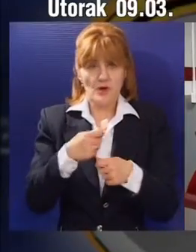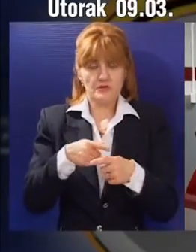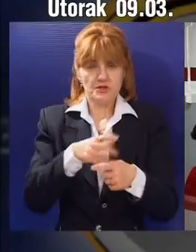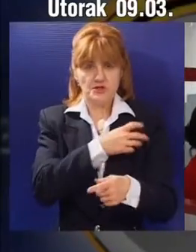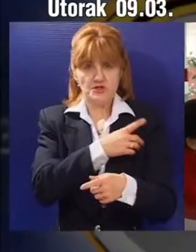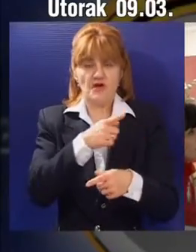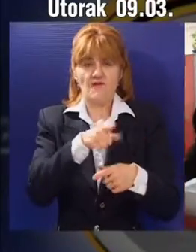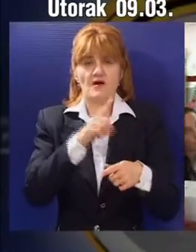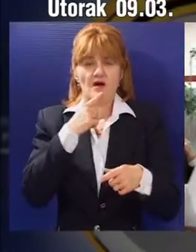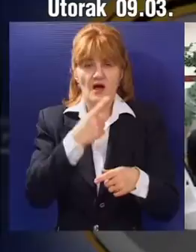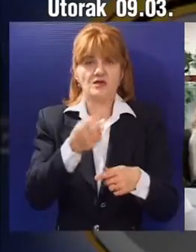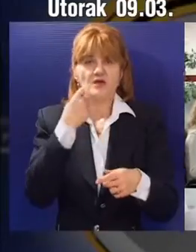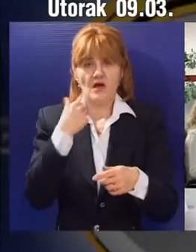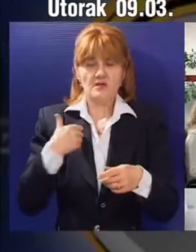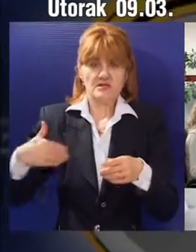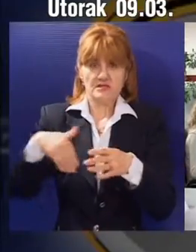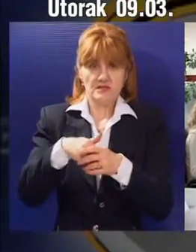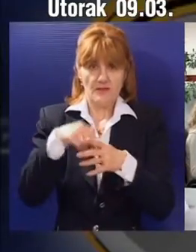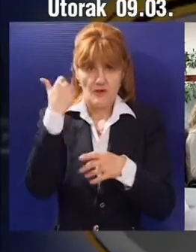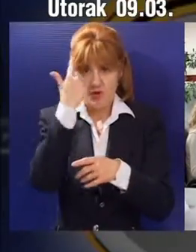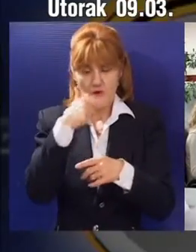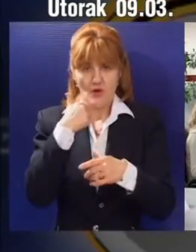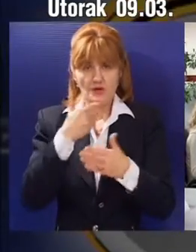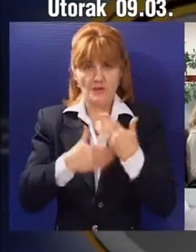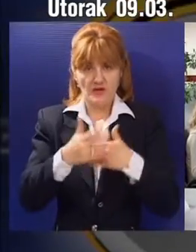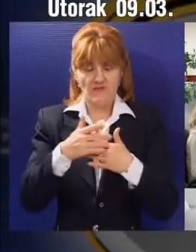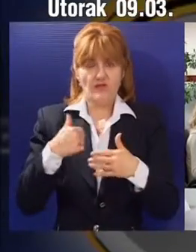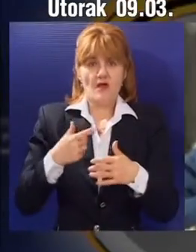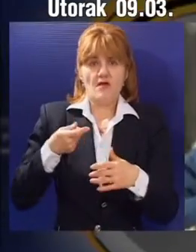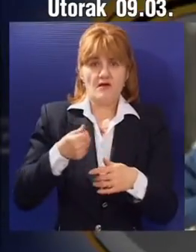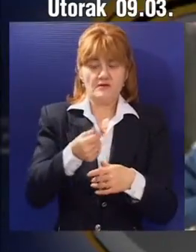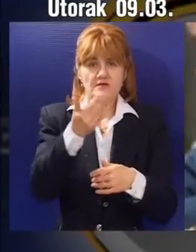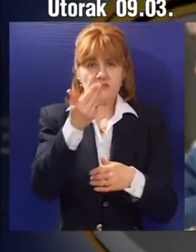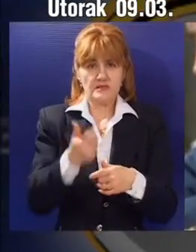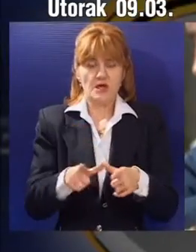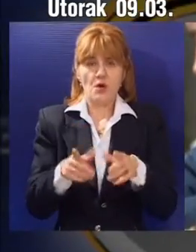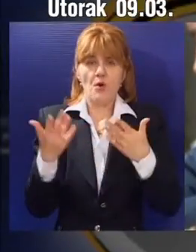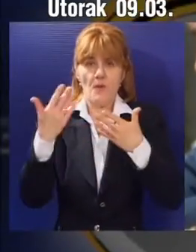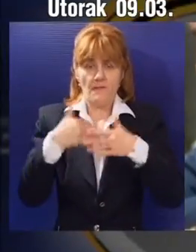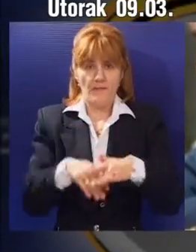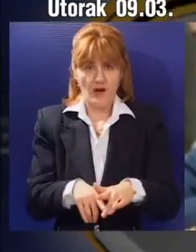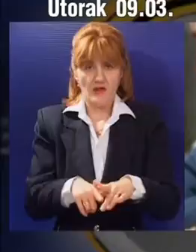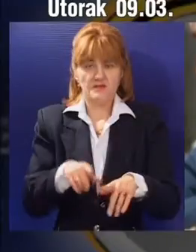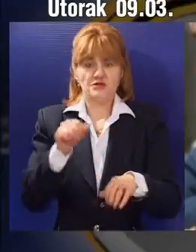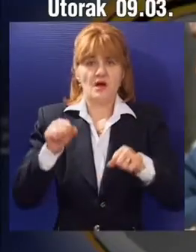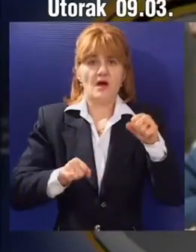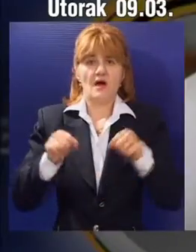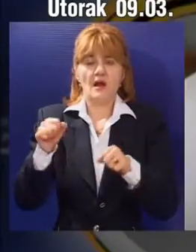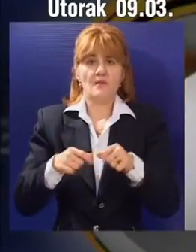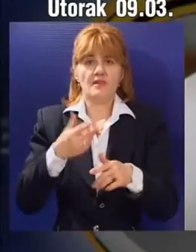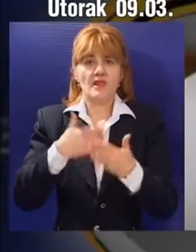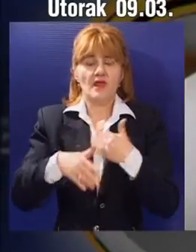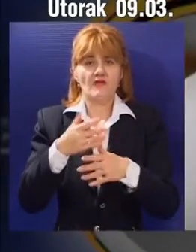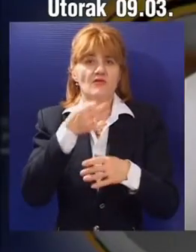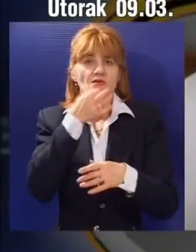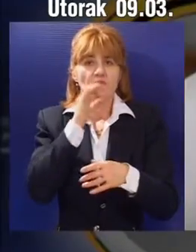oslobađa obaveze da zaposli osobe sa invaliditetom ukoliko učestvuje u finansiranju zarada ovih osoba u preduzećima za profesionalnu rehabilitaciju.